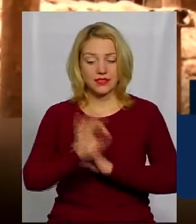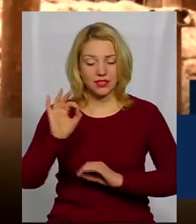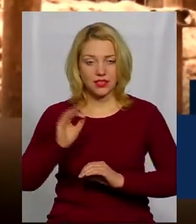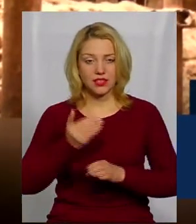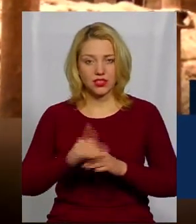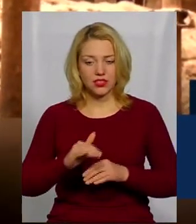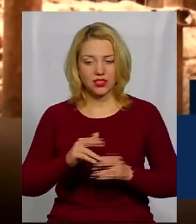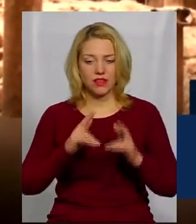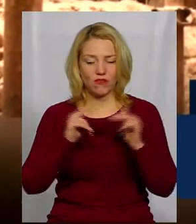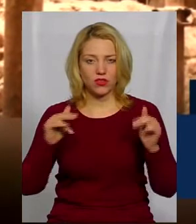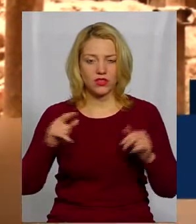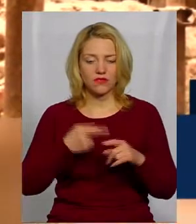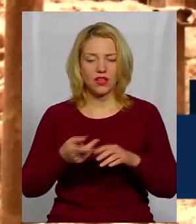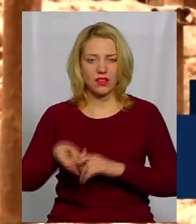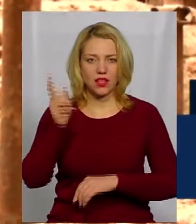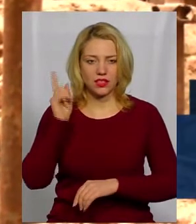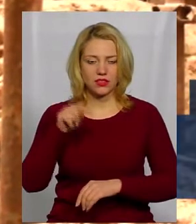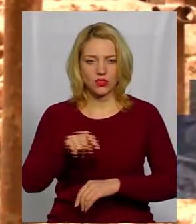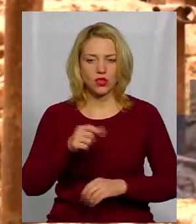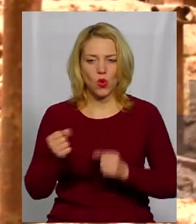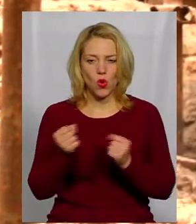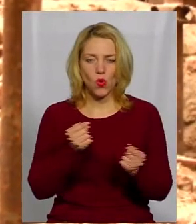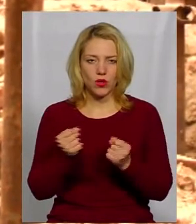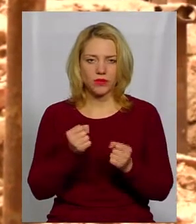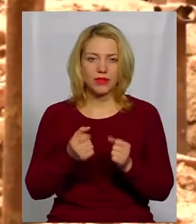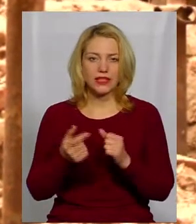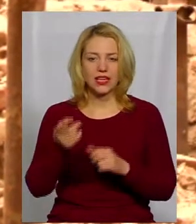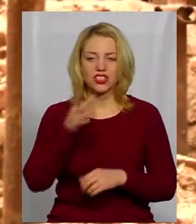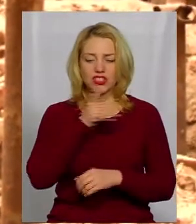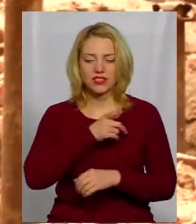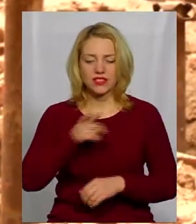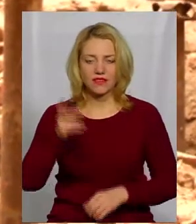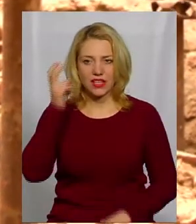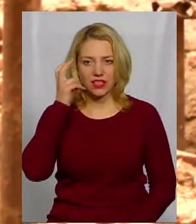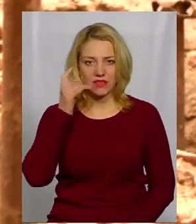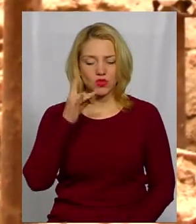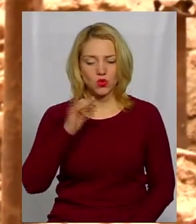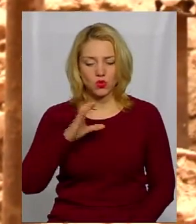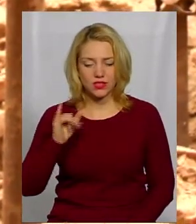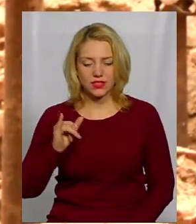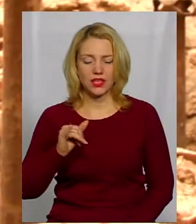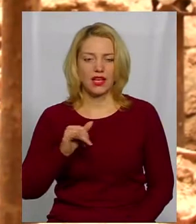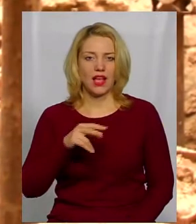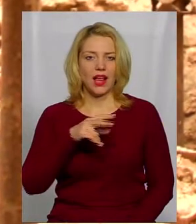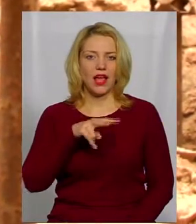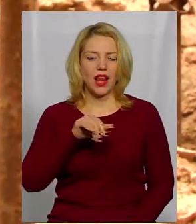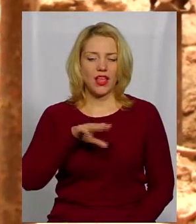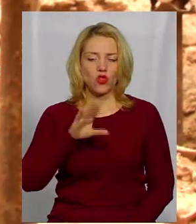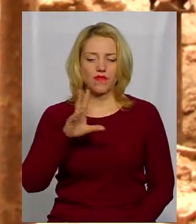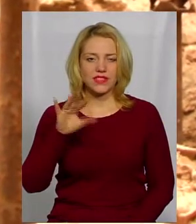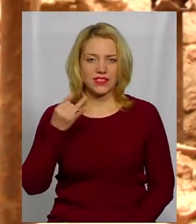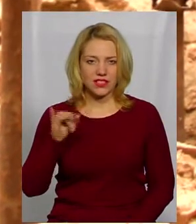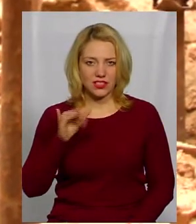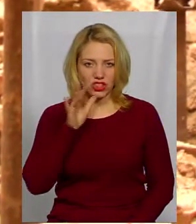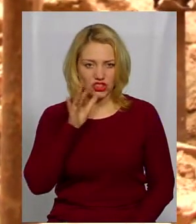Ми знаємо, що тут були укріплення ще часів Київської Русі, далі замок літовського часу 14-го сторіччя і